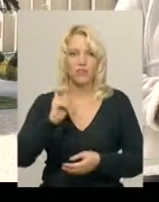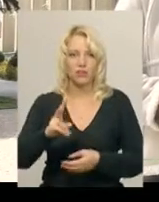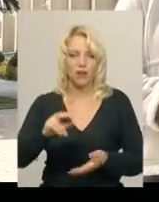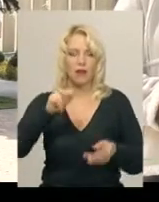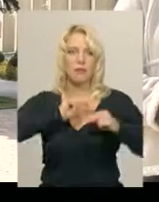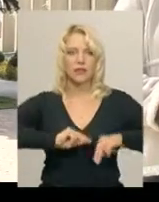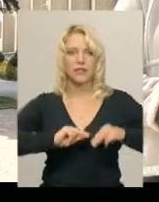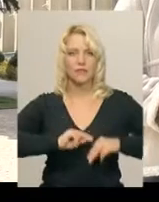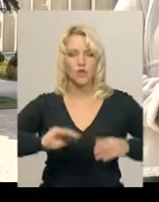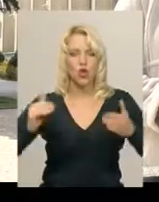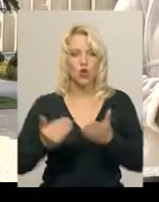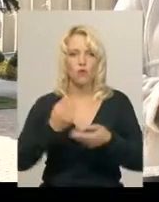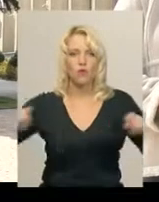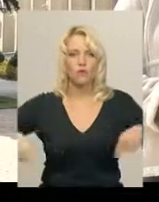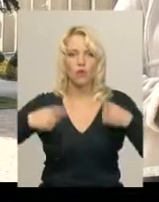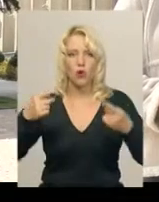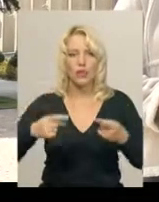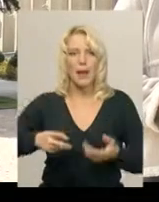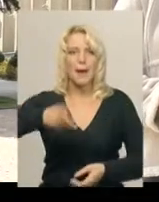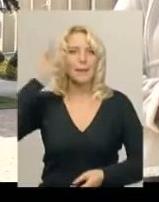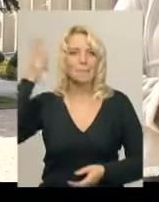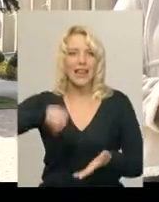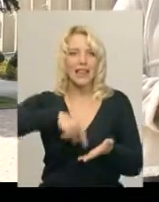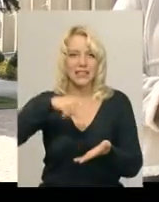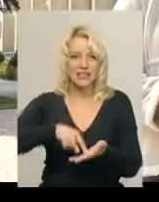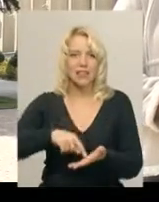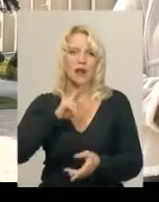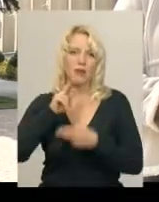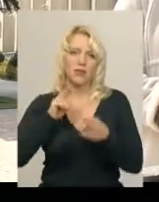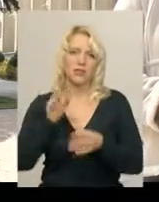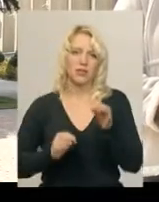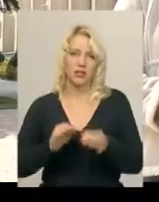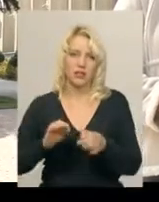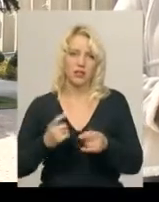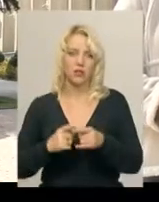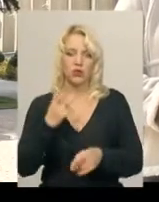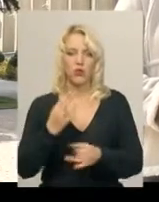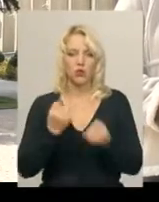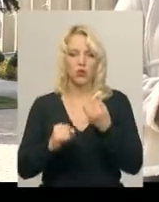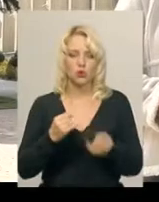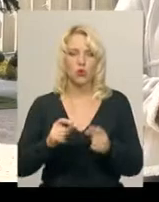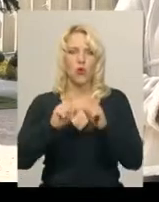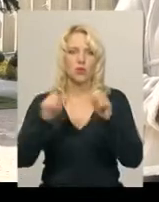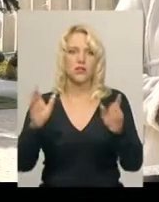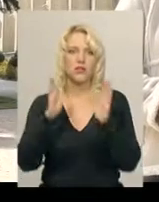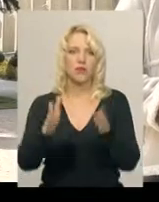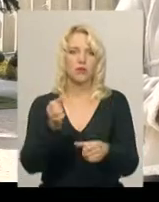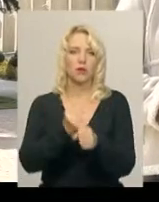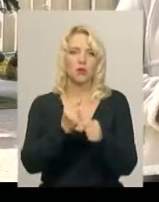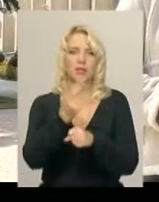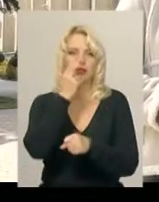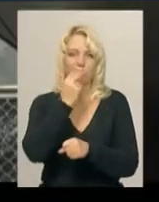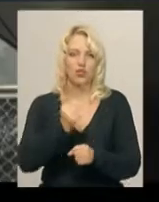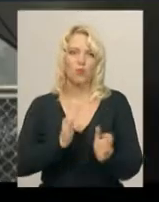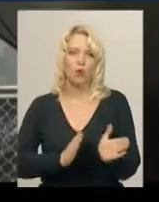працівників новоствореного Хмельницького апеляційного суду. 3 жовтня зранку установа працюватиме у звичному